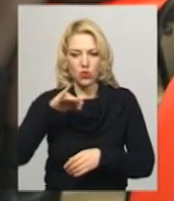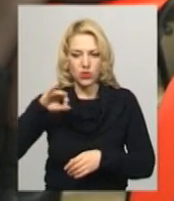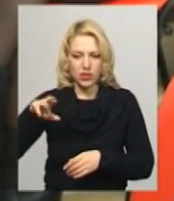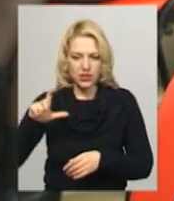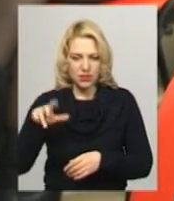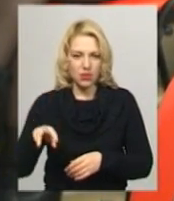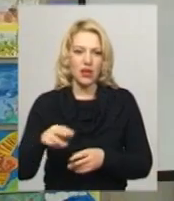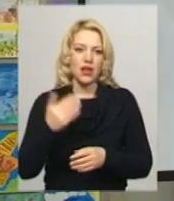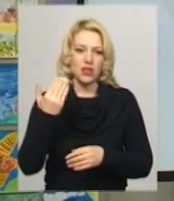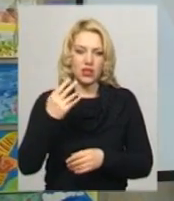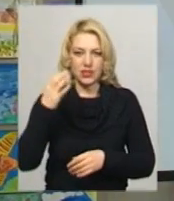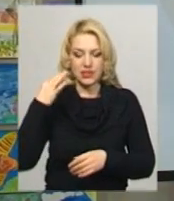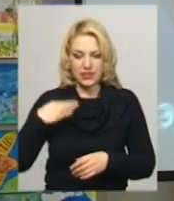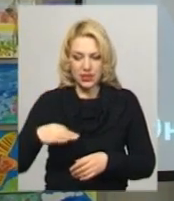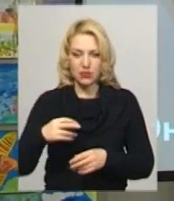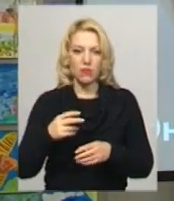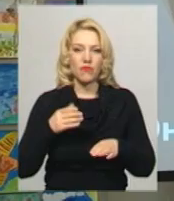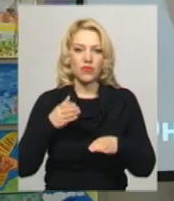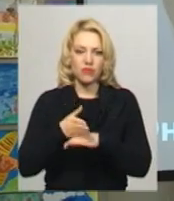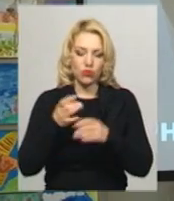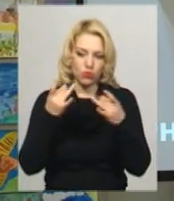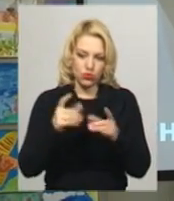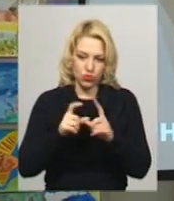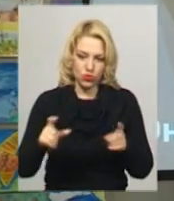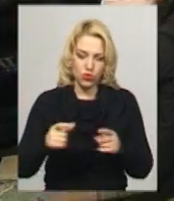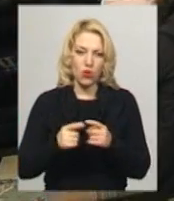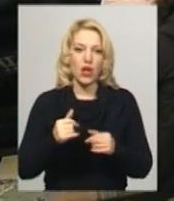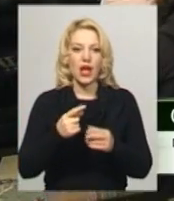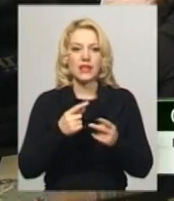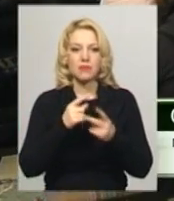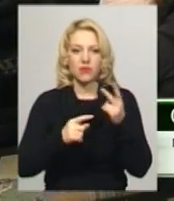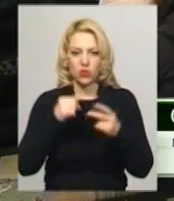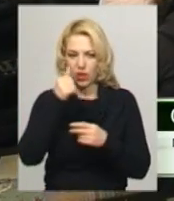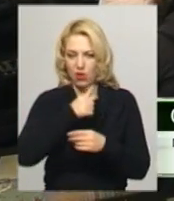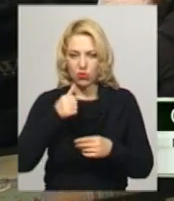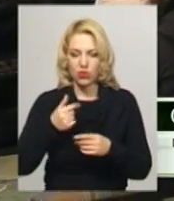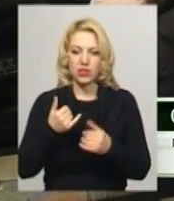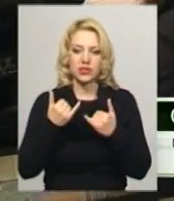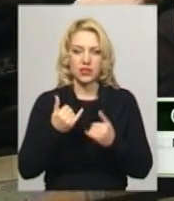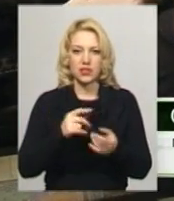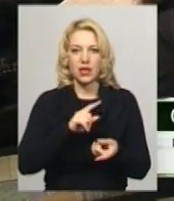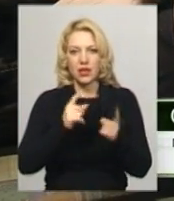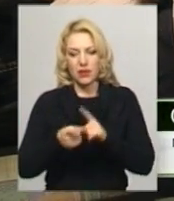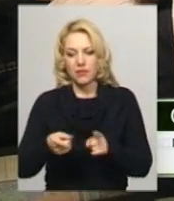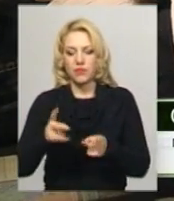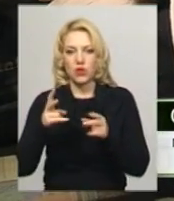відвідував звичайну школу, мав друзів. Проте останні півтора року навчається вдома. Дуже багато читаємо. Зараз перейшли